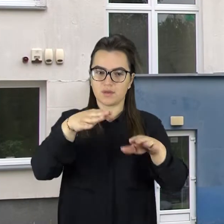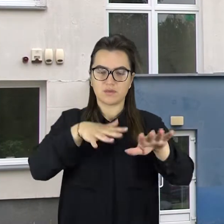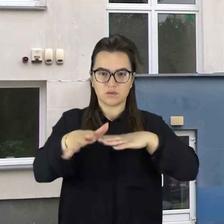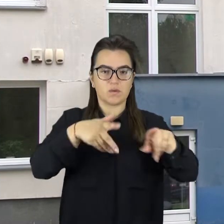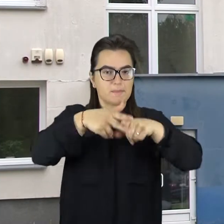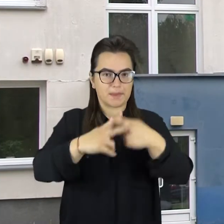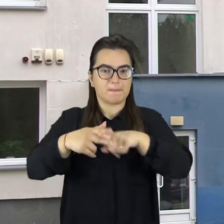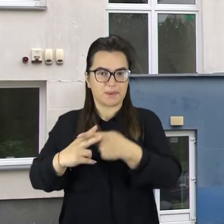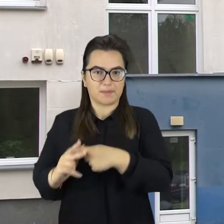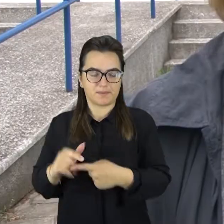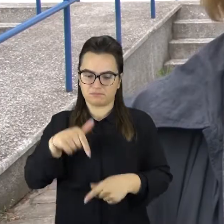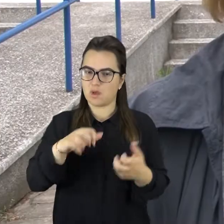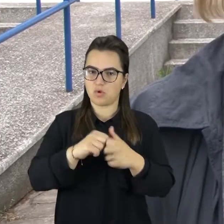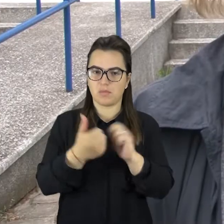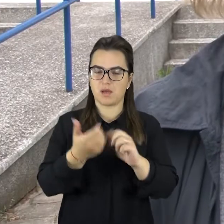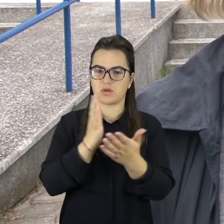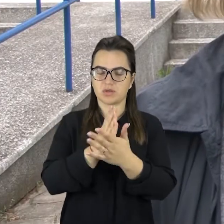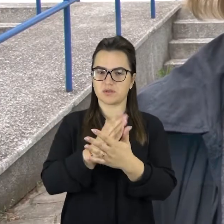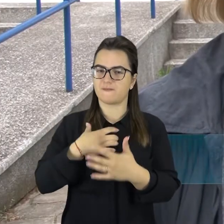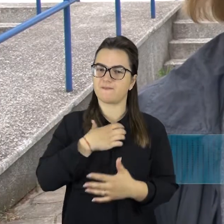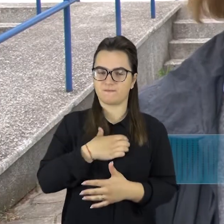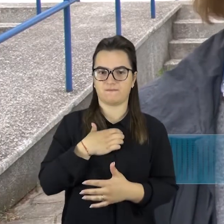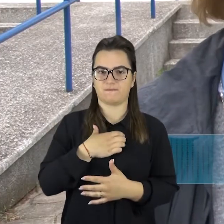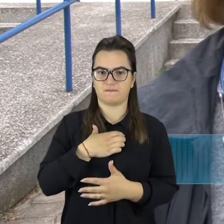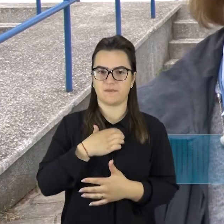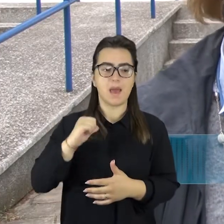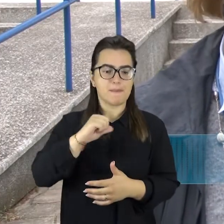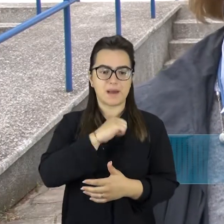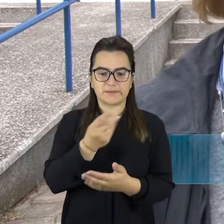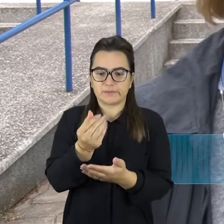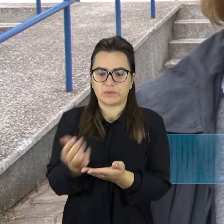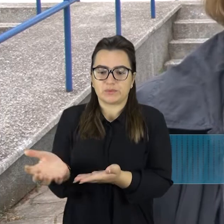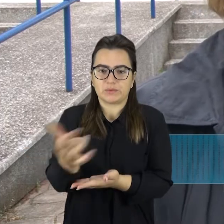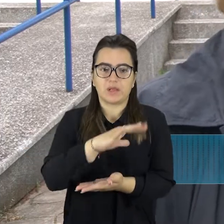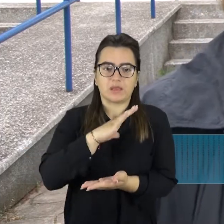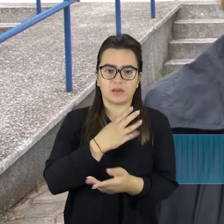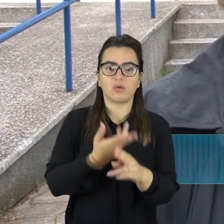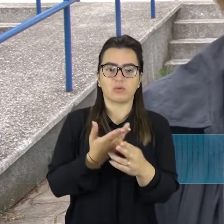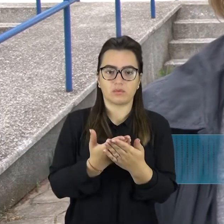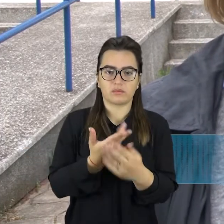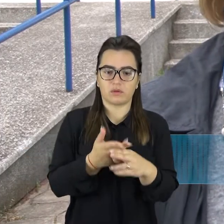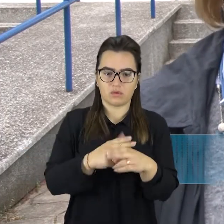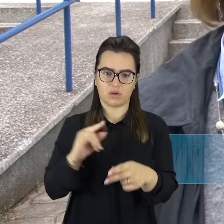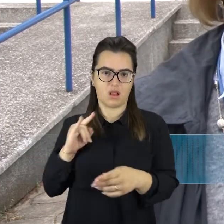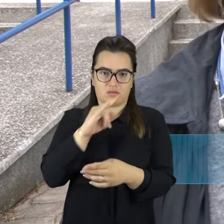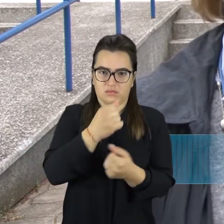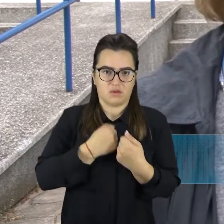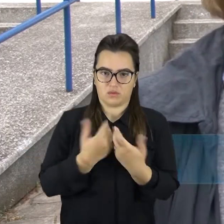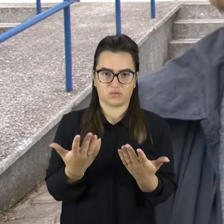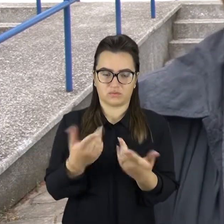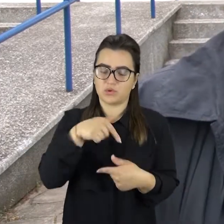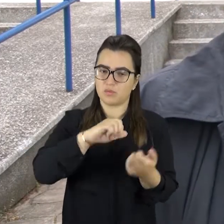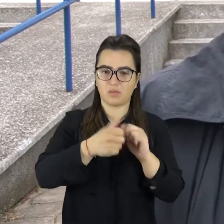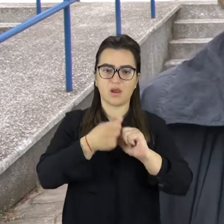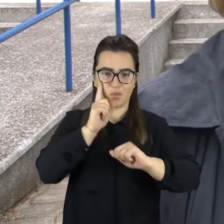Tai ta problema mums yra labai aktuali, kadangi mes vienareikšmiškai negalim susirinkti pajamų, kadangi orlaivį neturim. Tai va tą